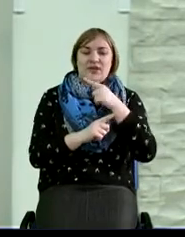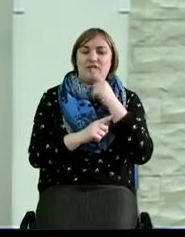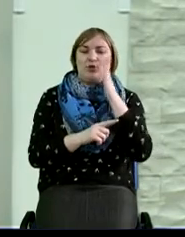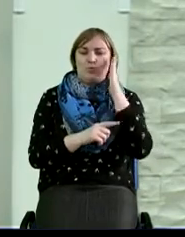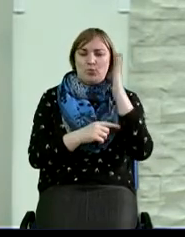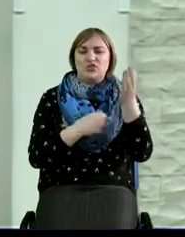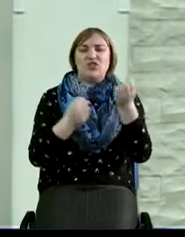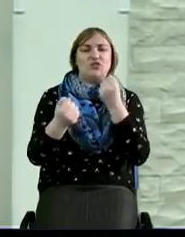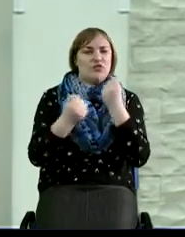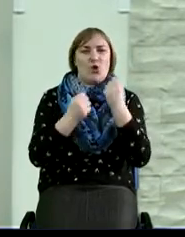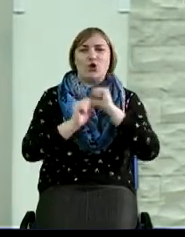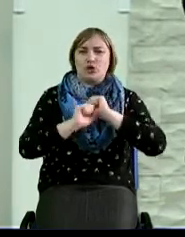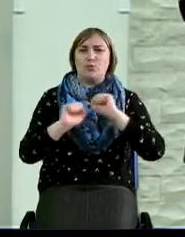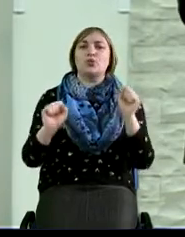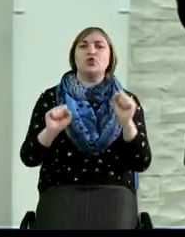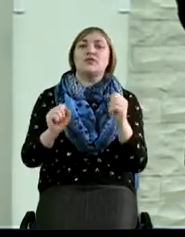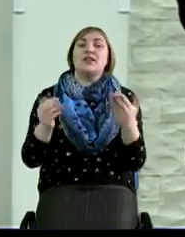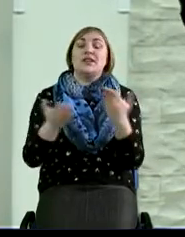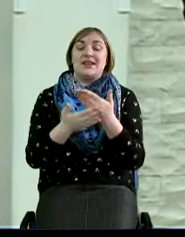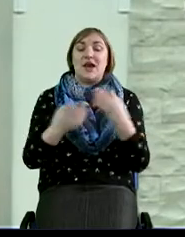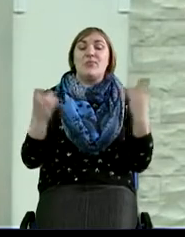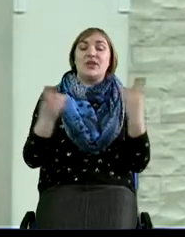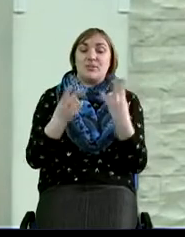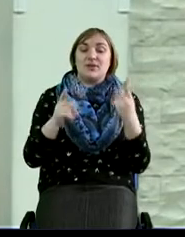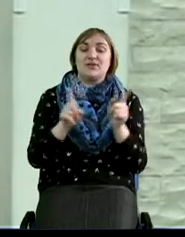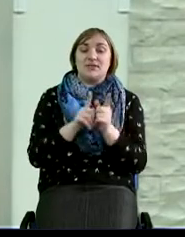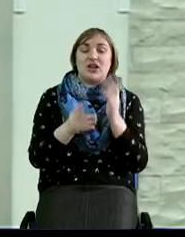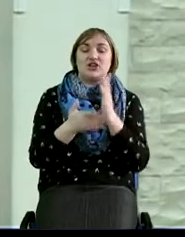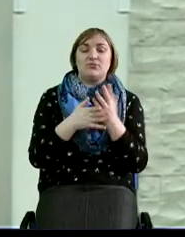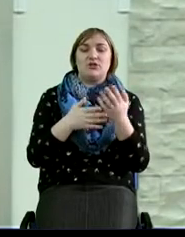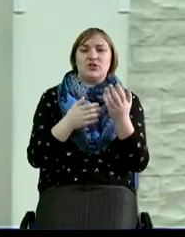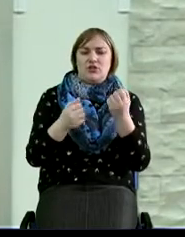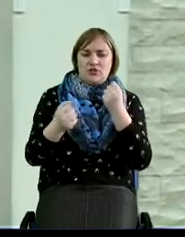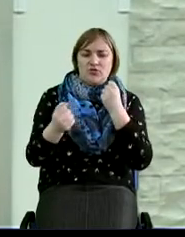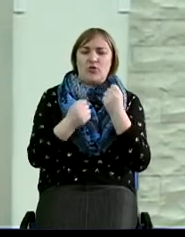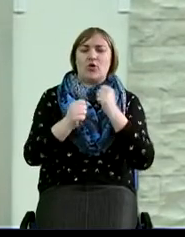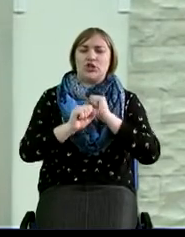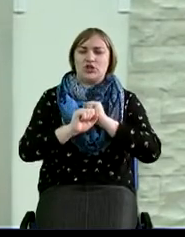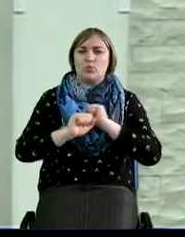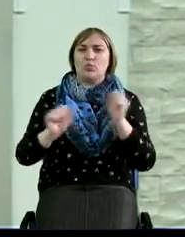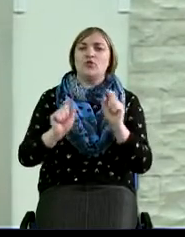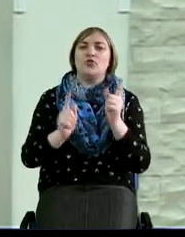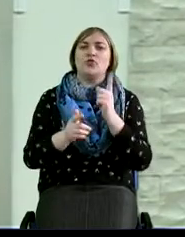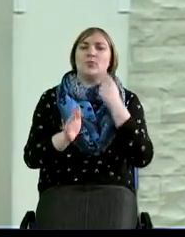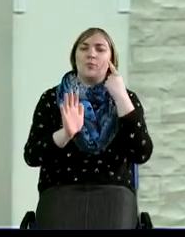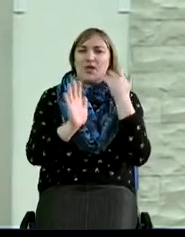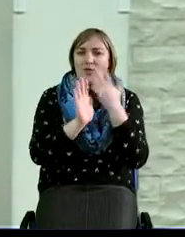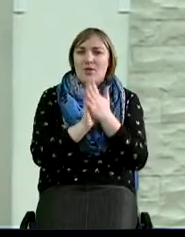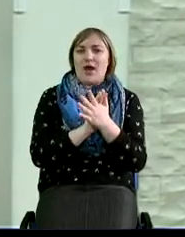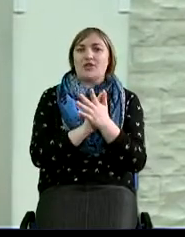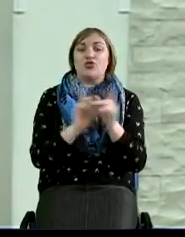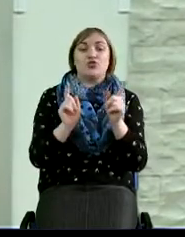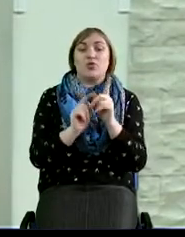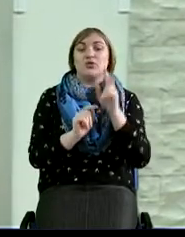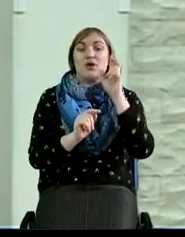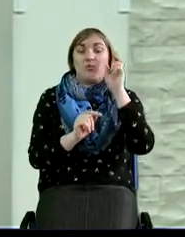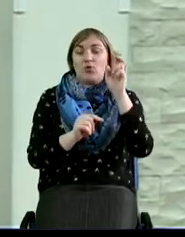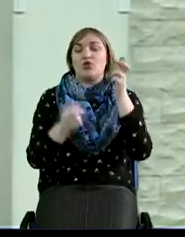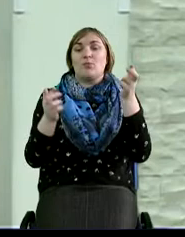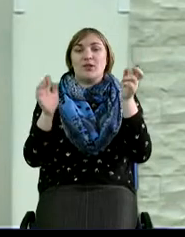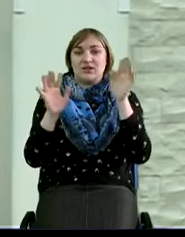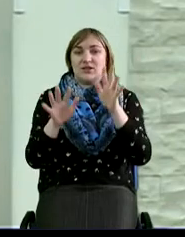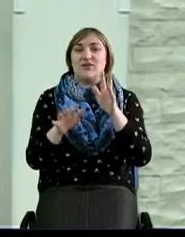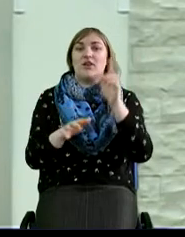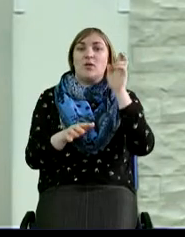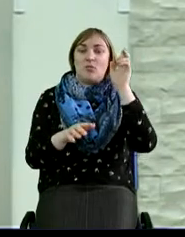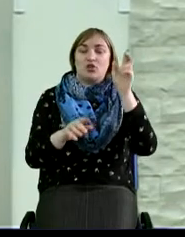мужественен». И поэтому нам необходимо с вами также иметь твердость и мужество, чтобы понимать и осознавать, что за Божие благословения,